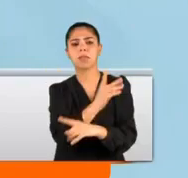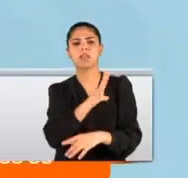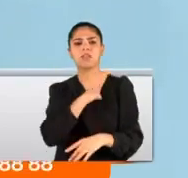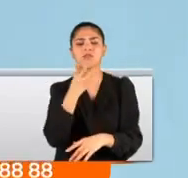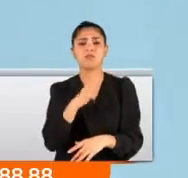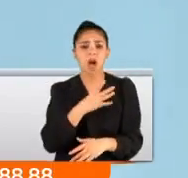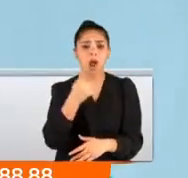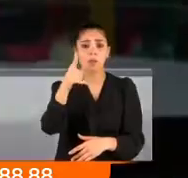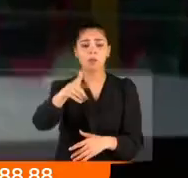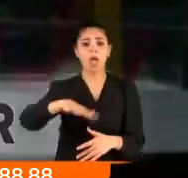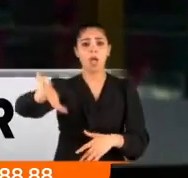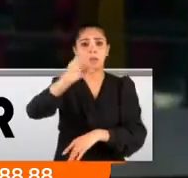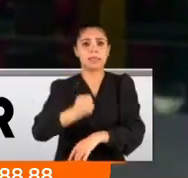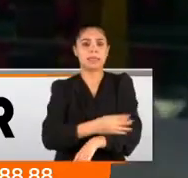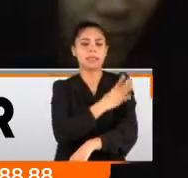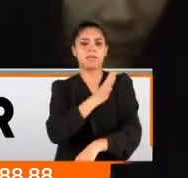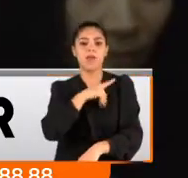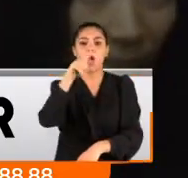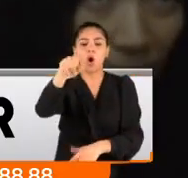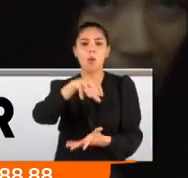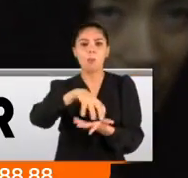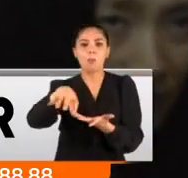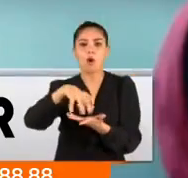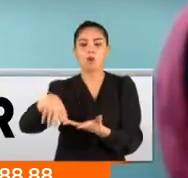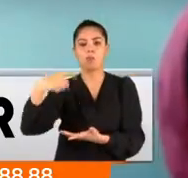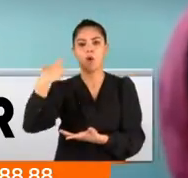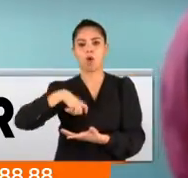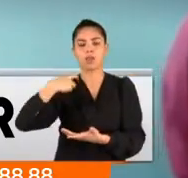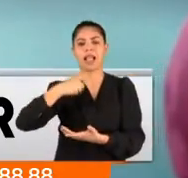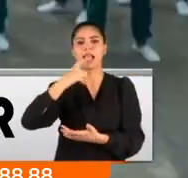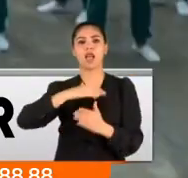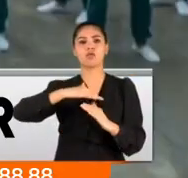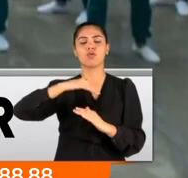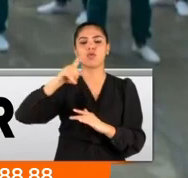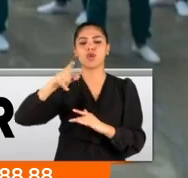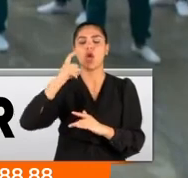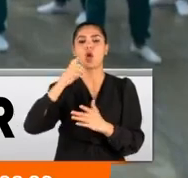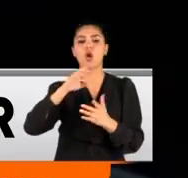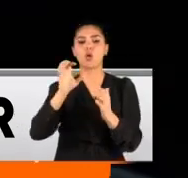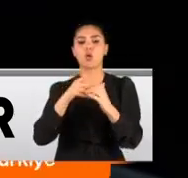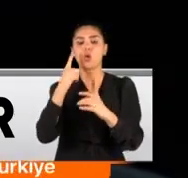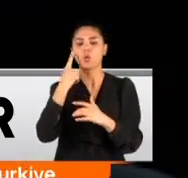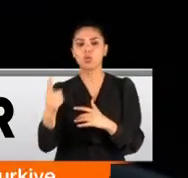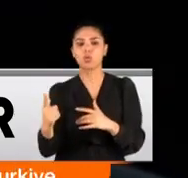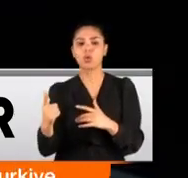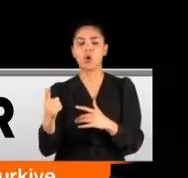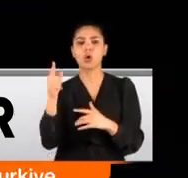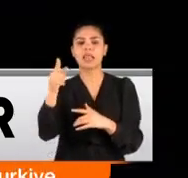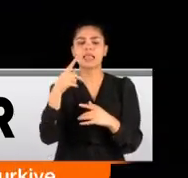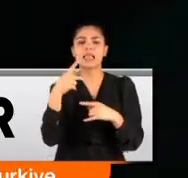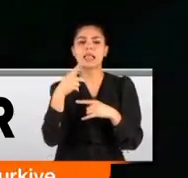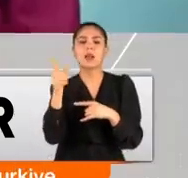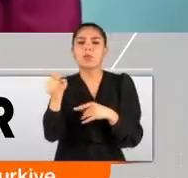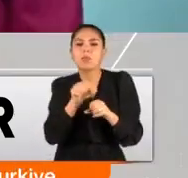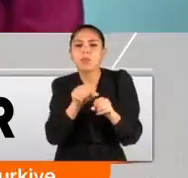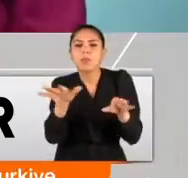etkisine kapılmayan yok ama o sahneler özellikle belli yaş gruplarında vücuda yavaş yavaş verilen bir zehre